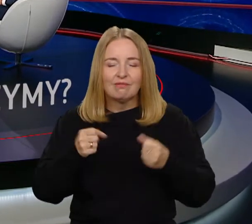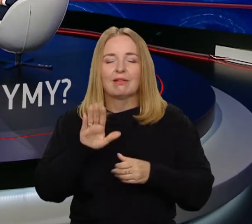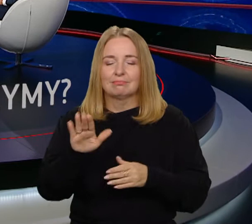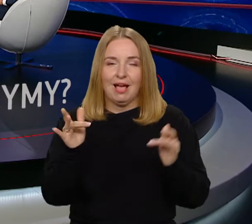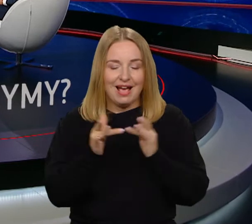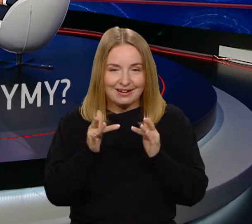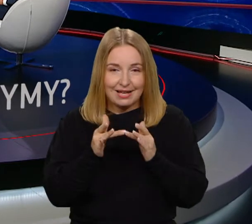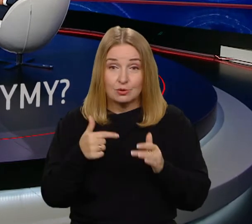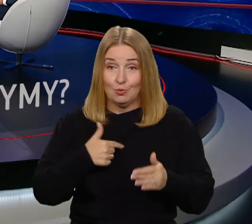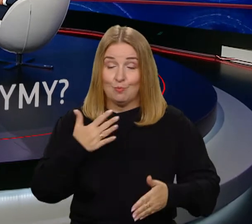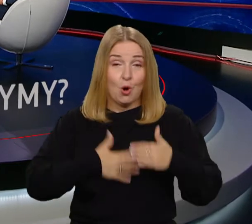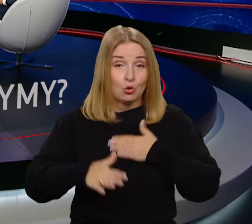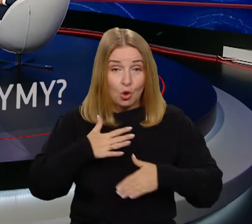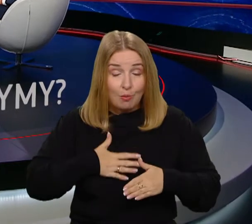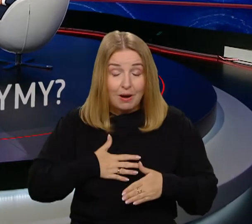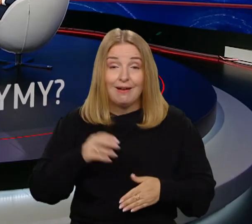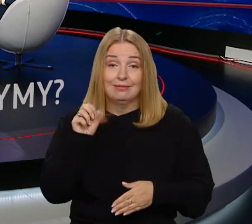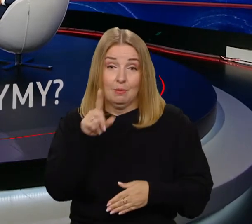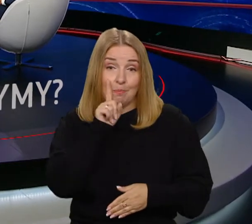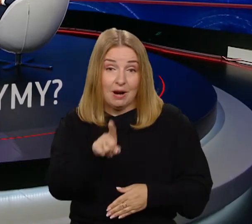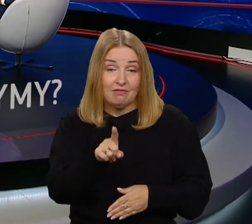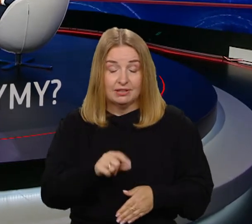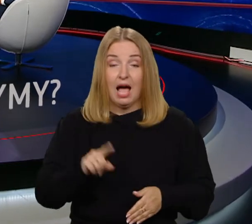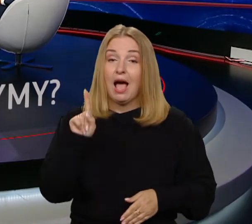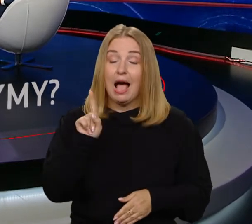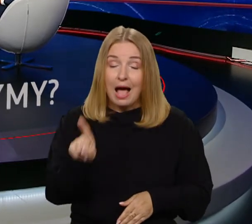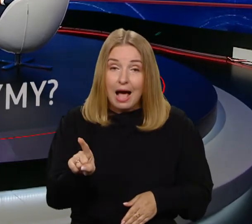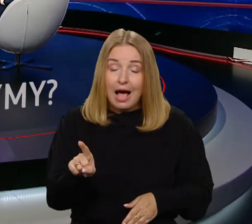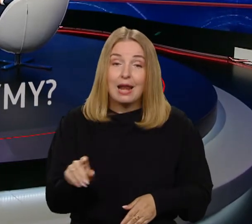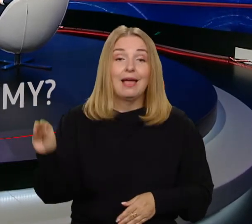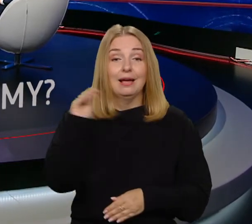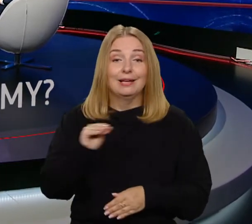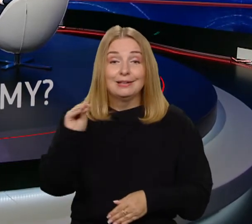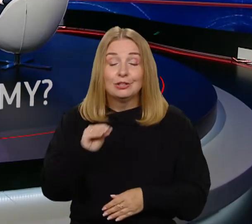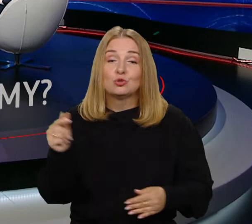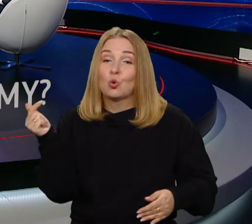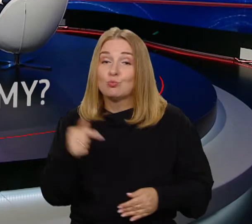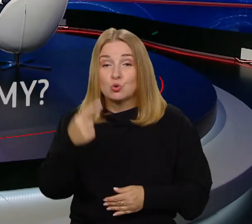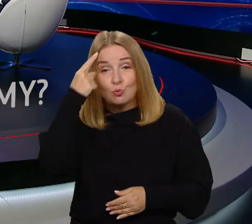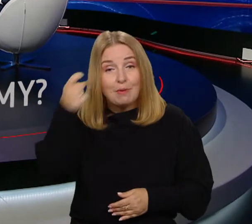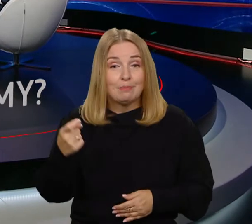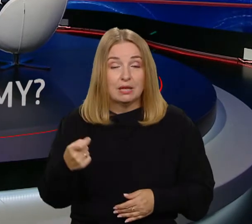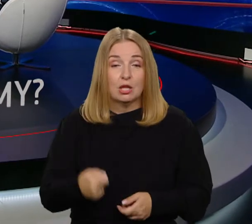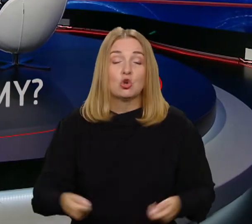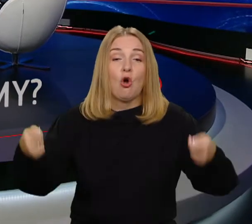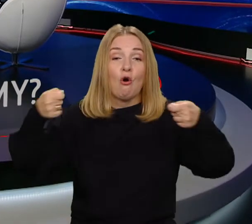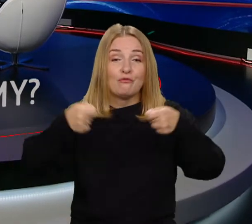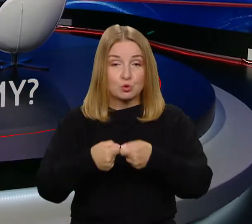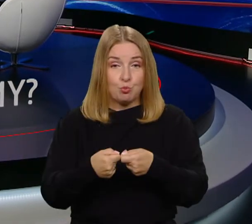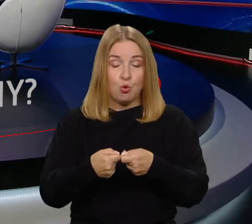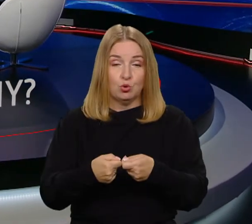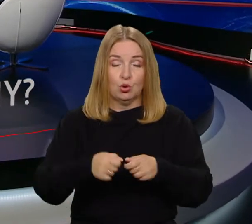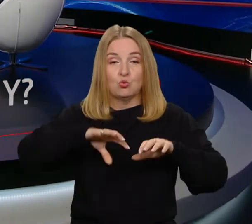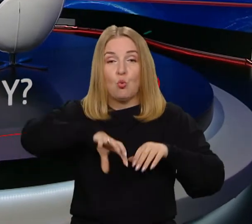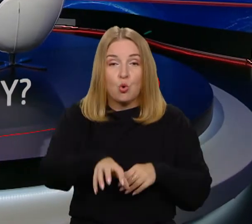profesor, nie może nam jednak usuwać z punktu widzenia, z horyzontu wspólnoty. Czy da się przekonać